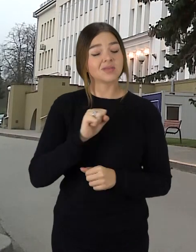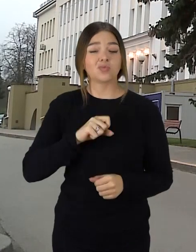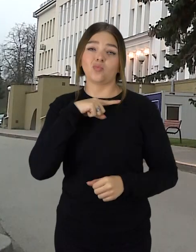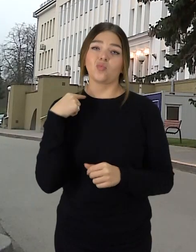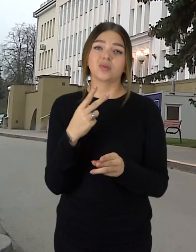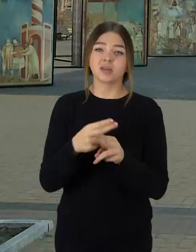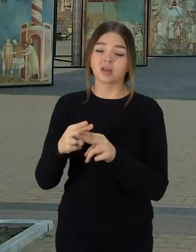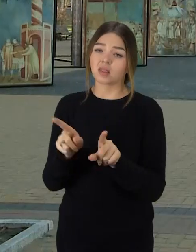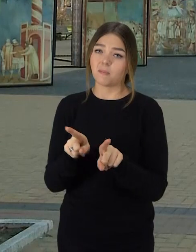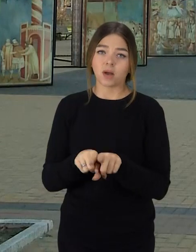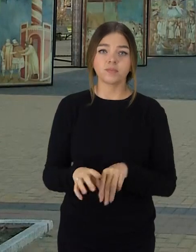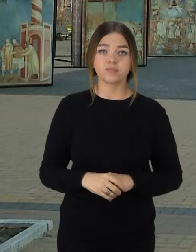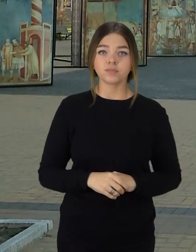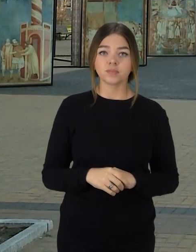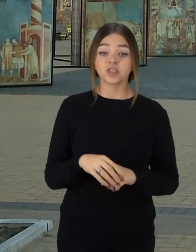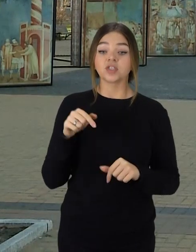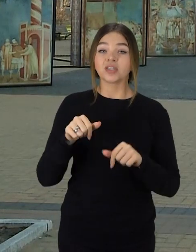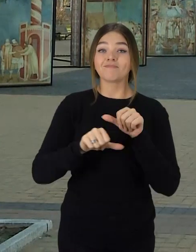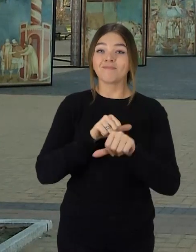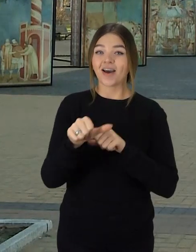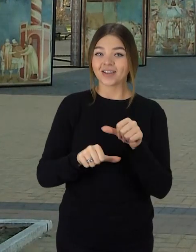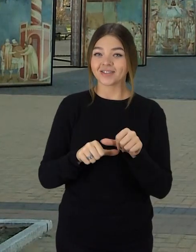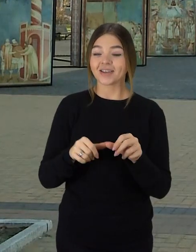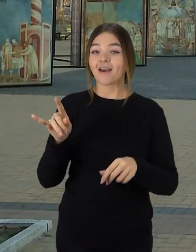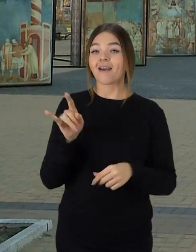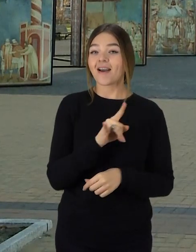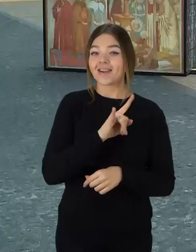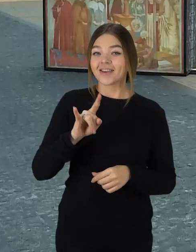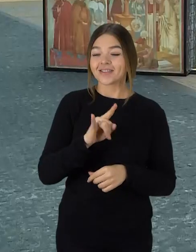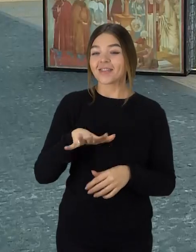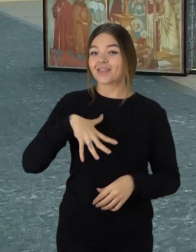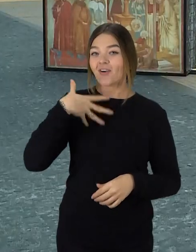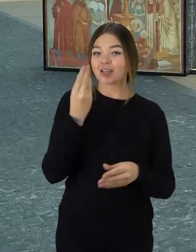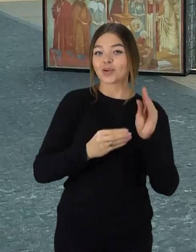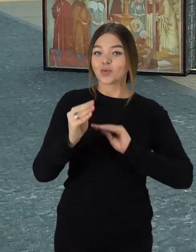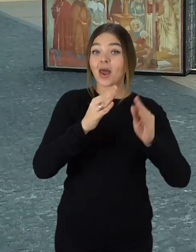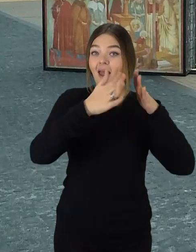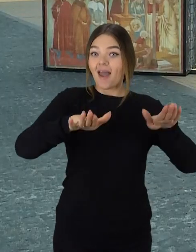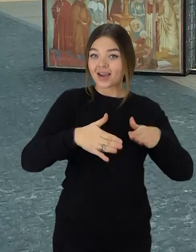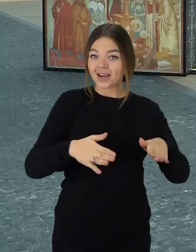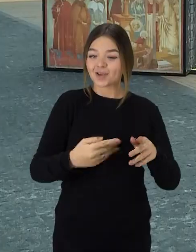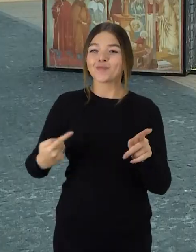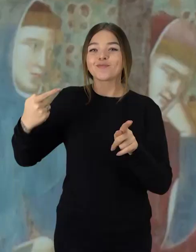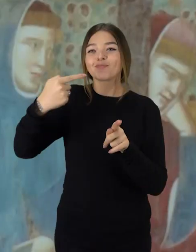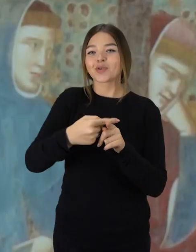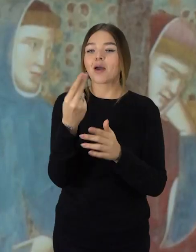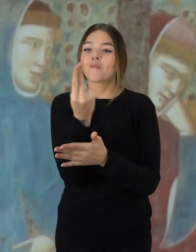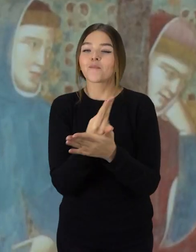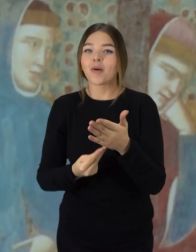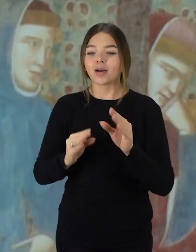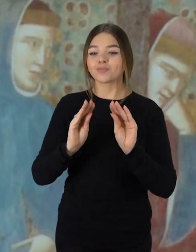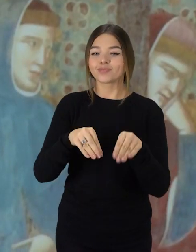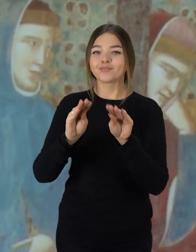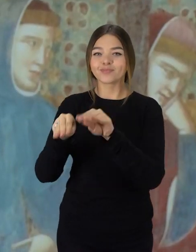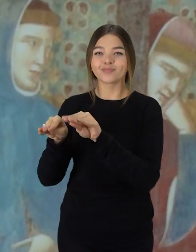personalo. Šiemet ypatinga kalėdinė dvasia mūsų mieste, kurie ne tik įspūdingo grožo žalias karė, bet ir skverelyje prie